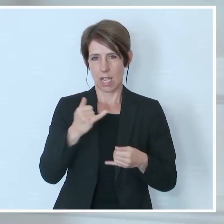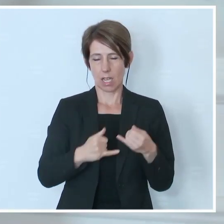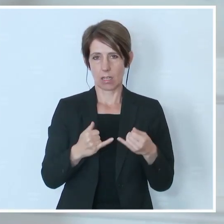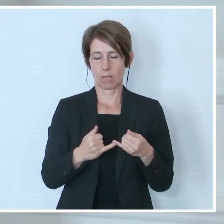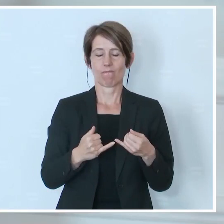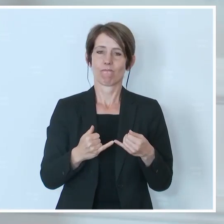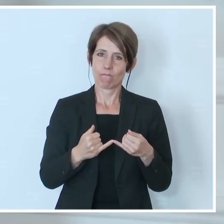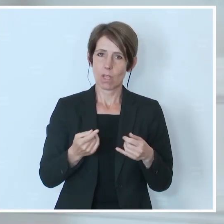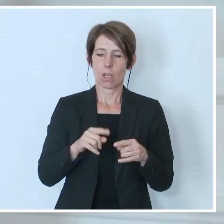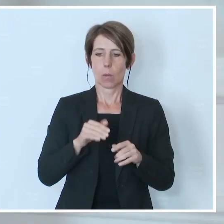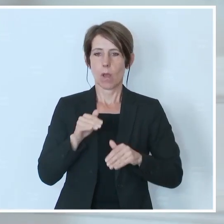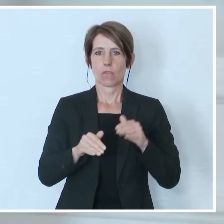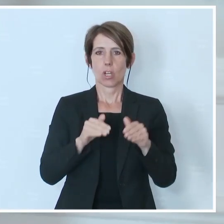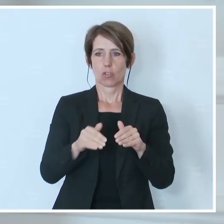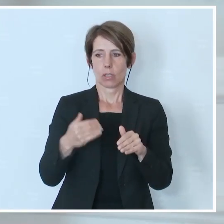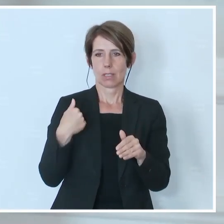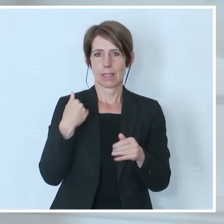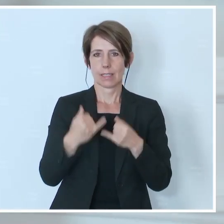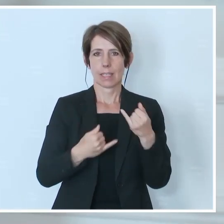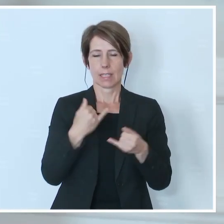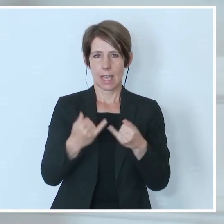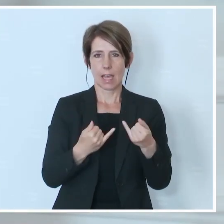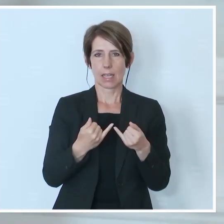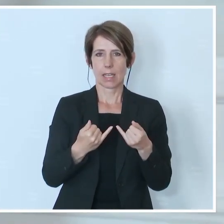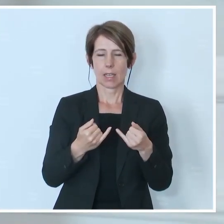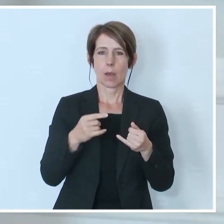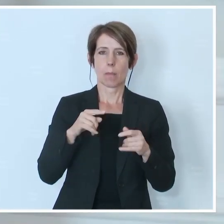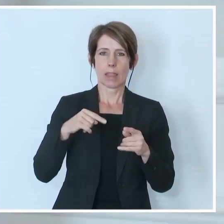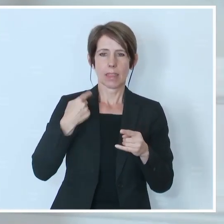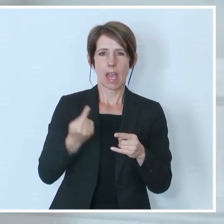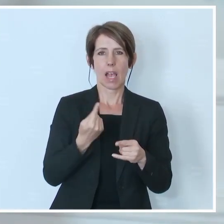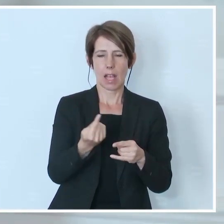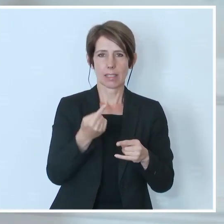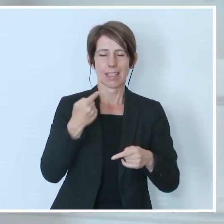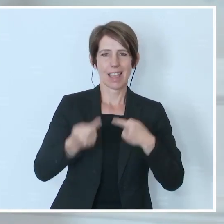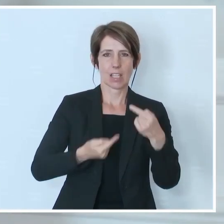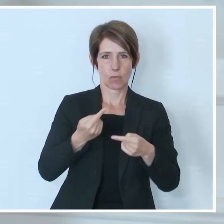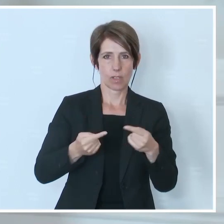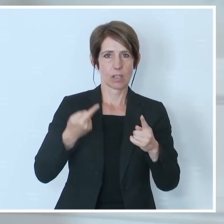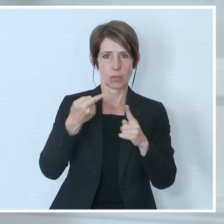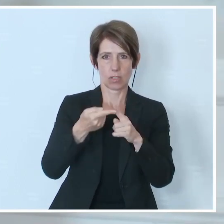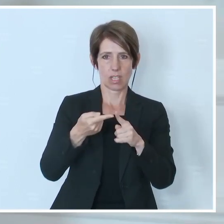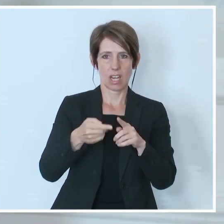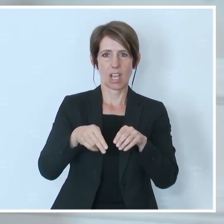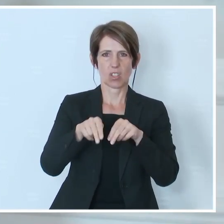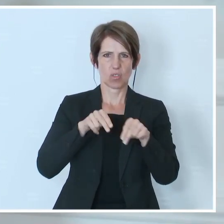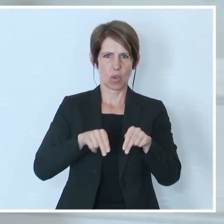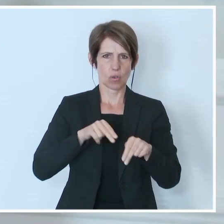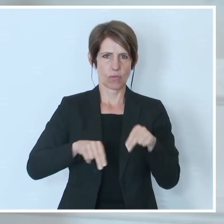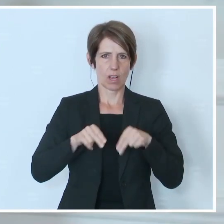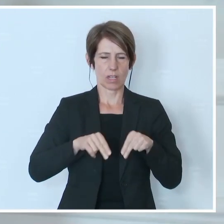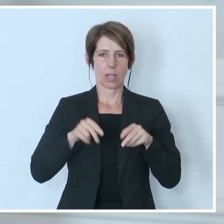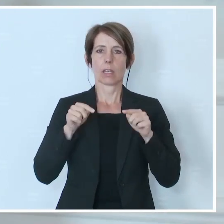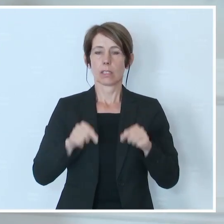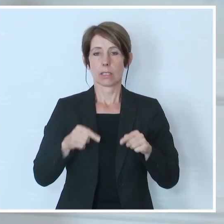auch bei den Fortschritten in den letzten Jahren, bei den Sustainable Development Goals, bei den nachhaltigen Entwicklungszielen zurückzufallen. Das ist natürlich eine Entwicklung,